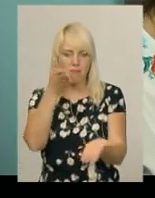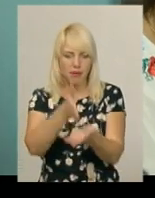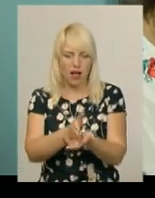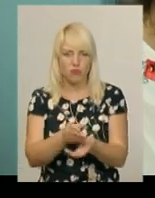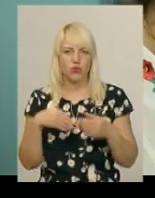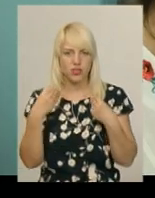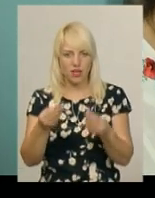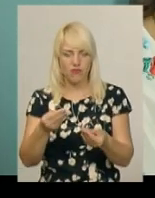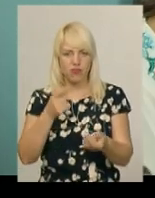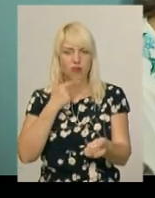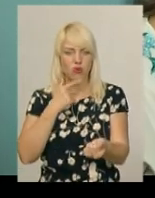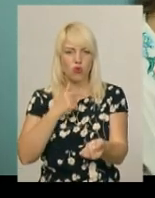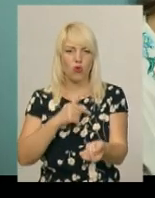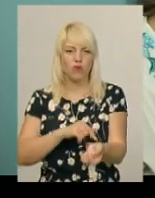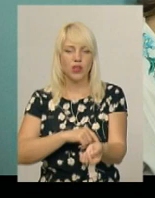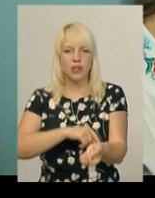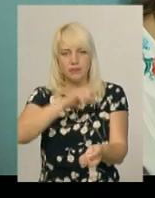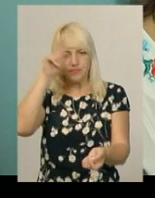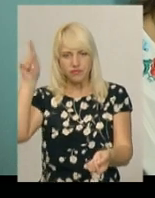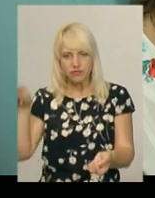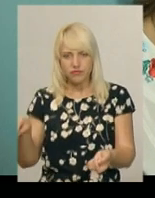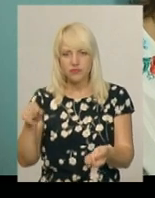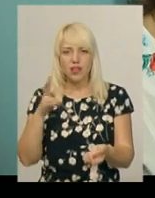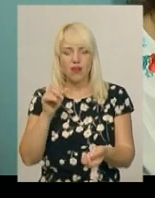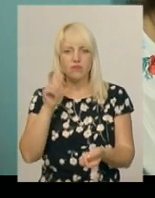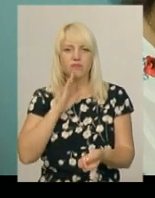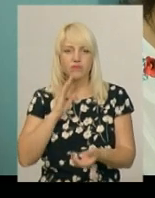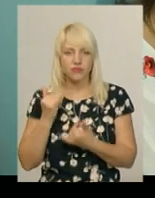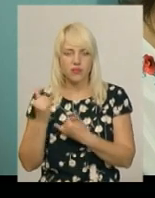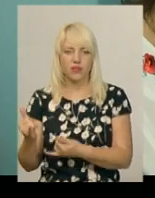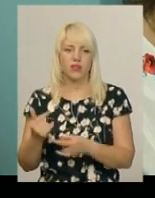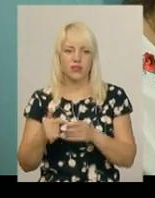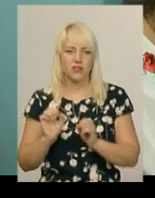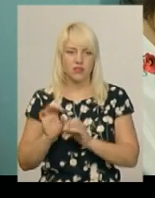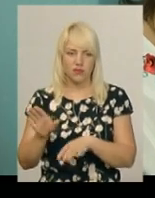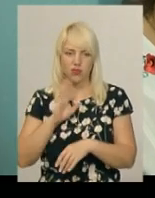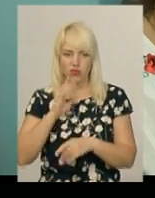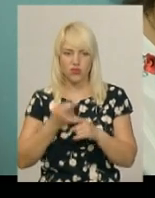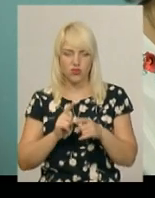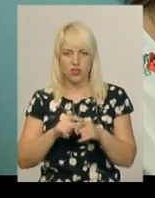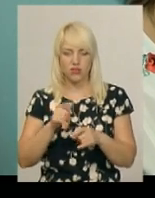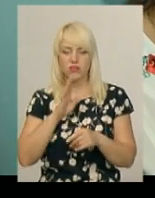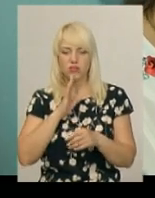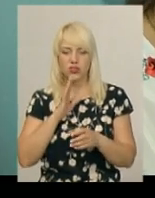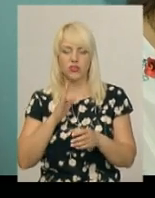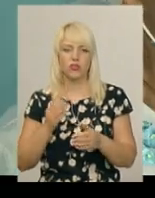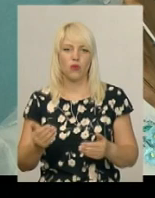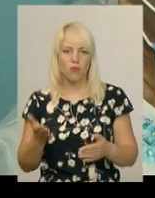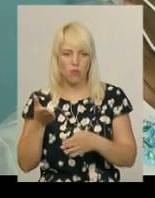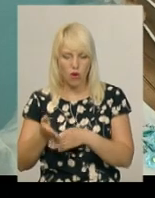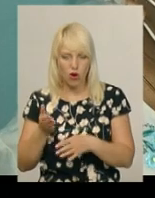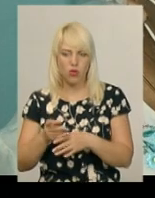обласну лікарню в ожогове відділення, здавала кров і цій дівочці допомогло, я її врятувала життя.